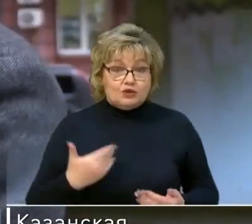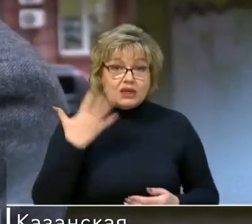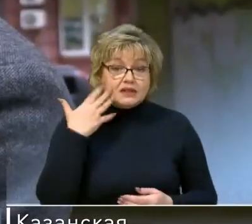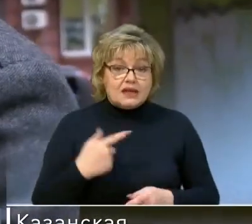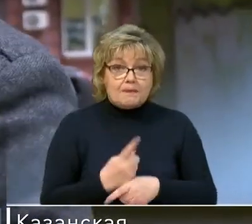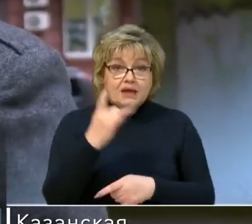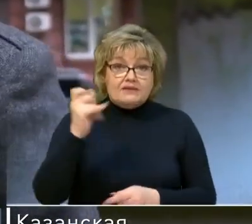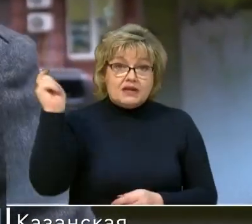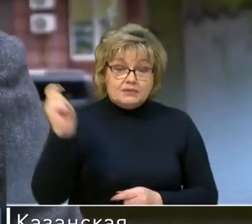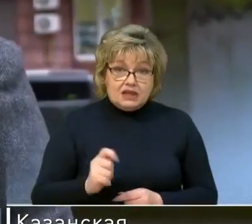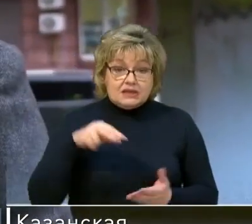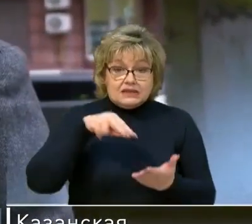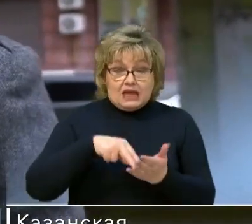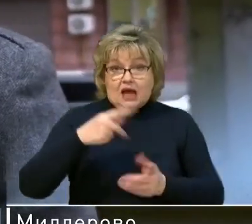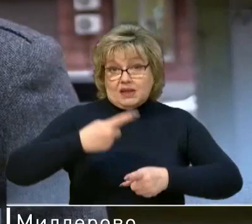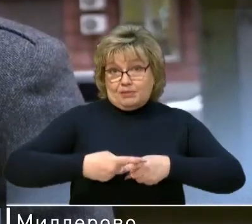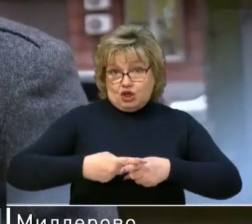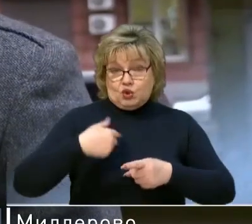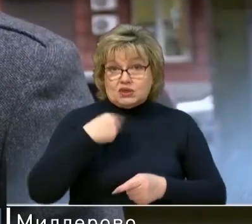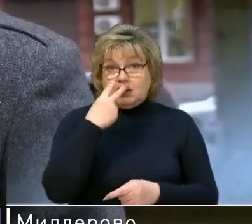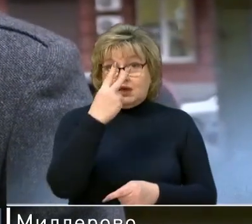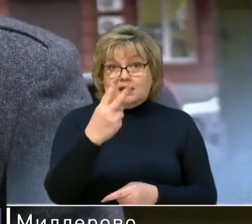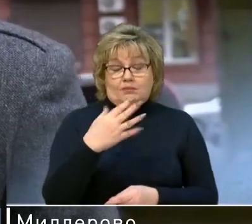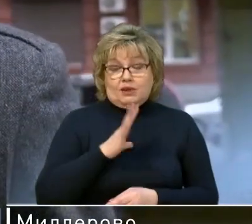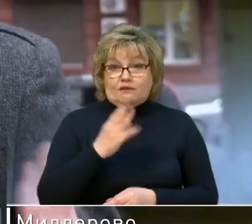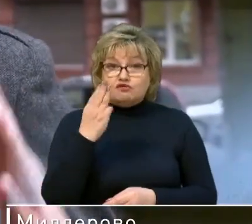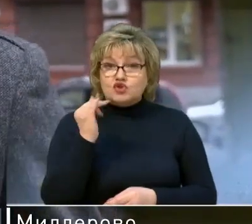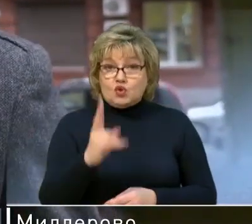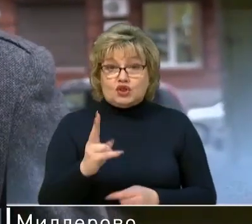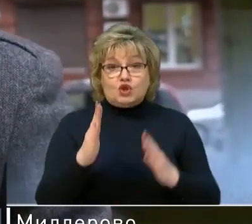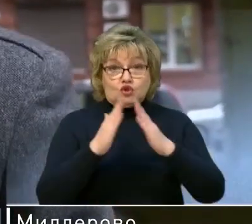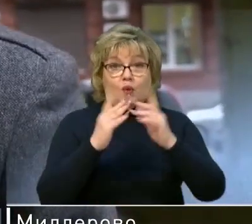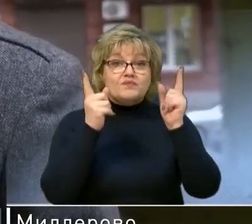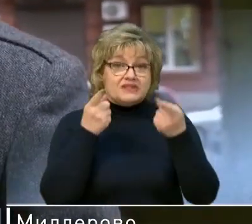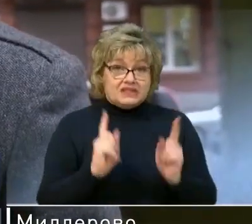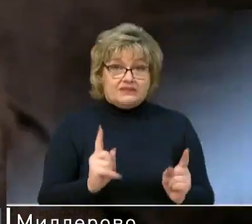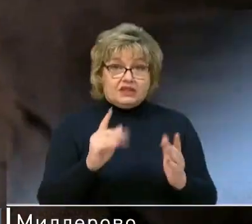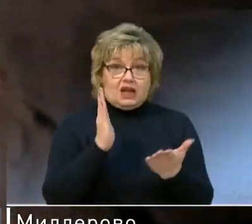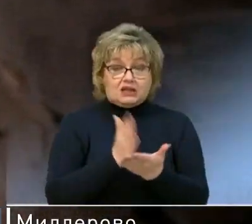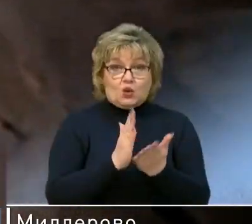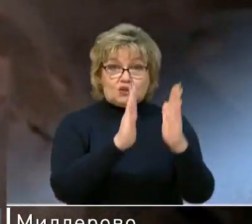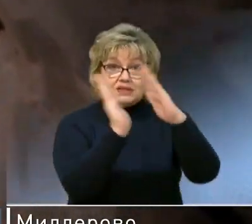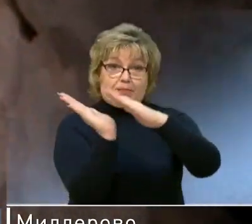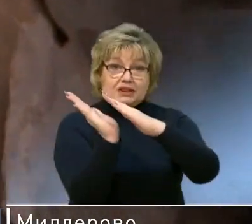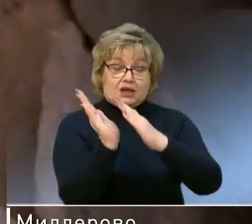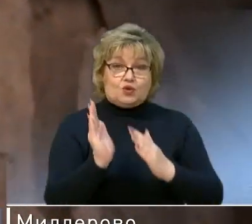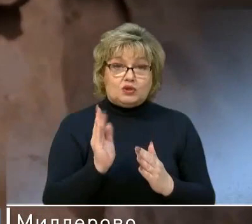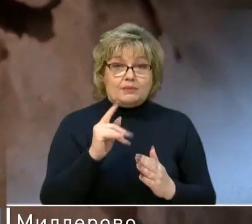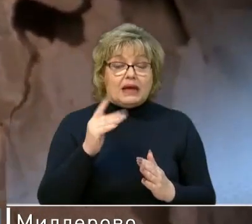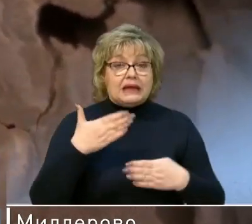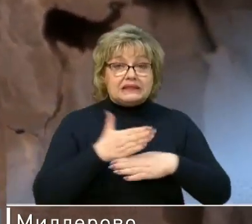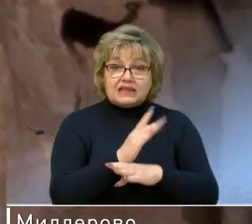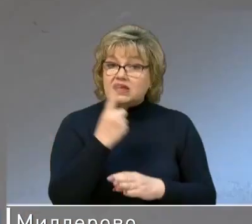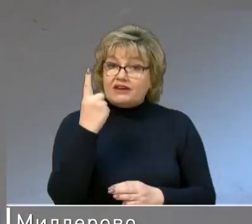сюда приехал, встал на переклёстки, посмотрел, я просто был в шоке от того, что дом действительно находится под наклоном. Трещины проходят не в одном